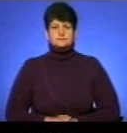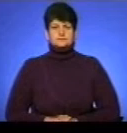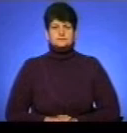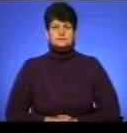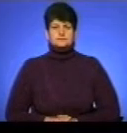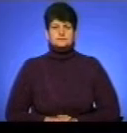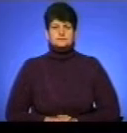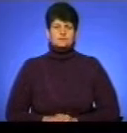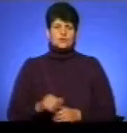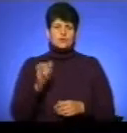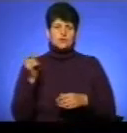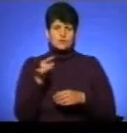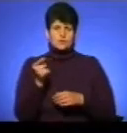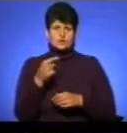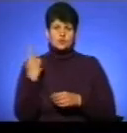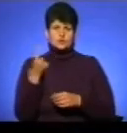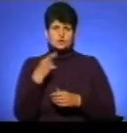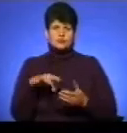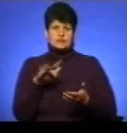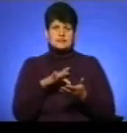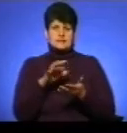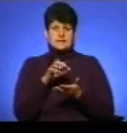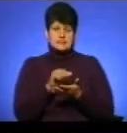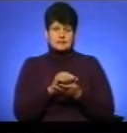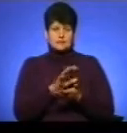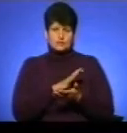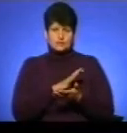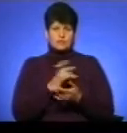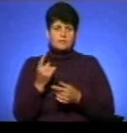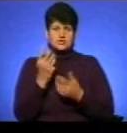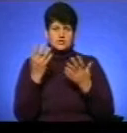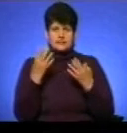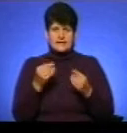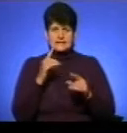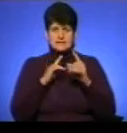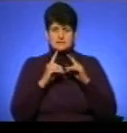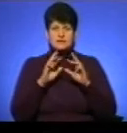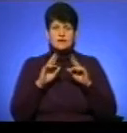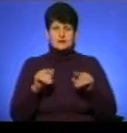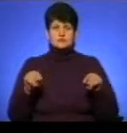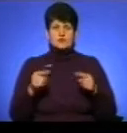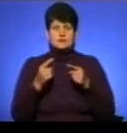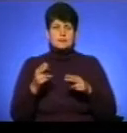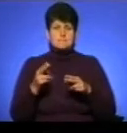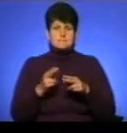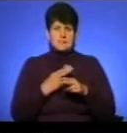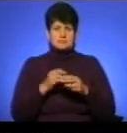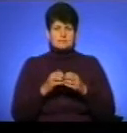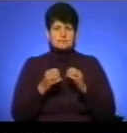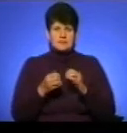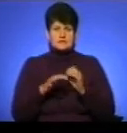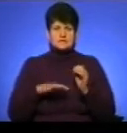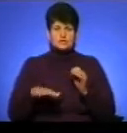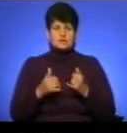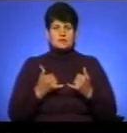У Тернопільському обласному центрі зайнятості відбувся перший день семінару «Як створити безбар'єрне середовище для